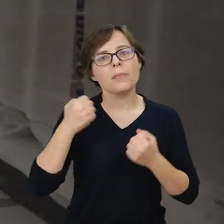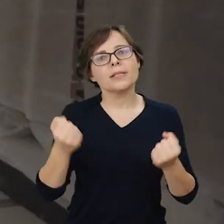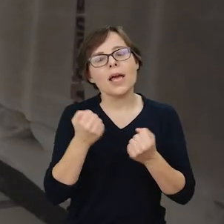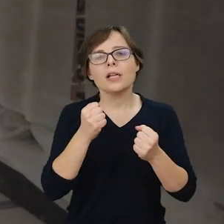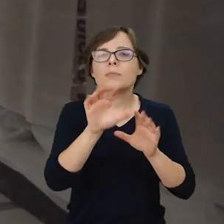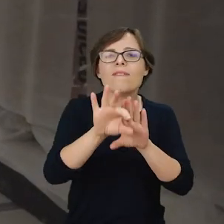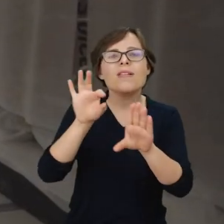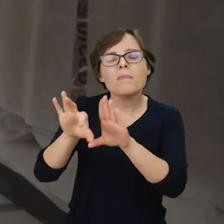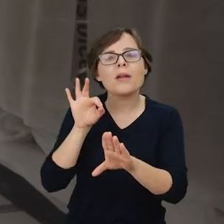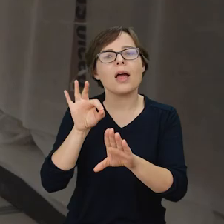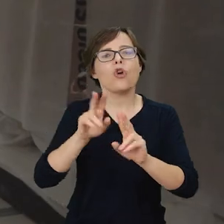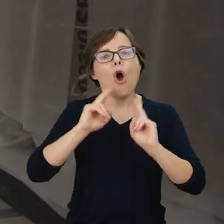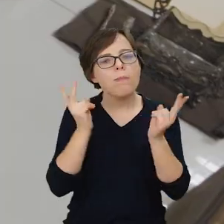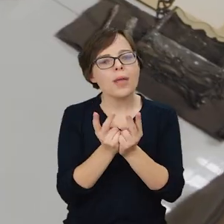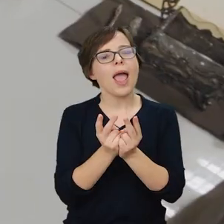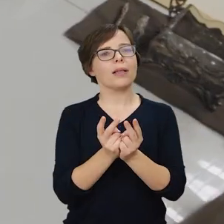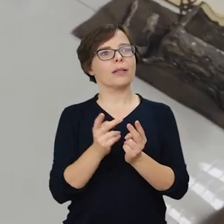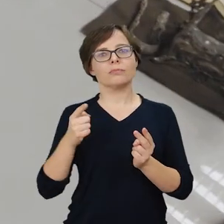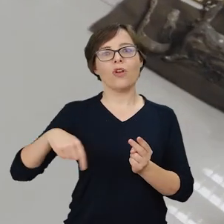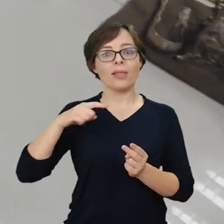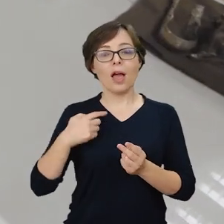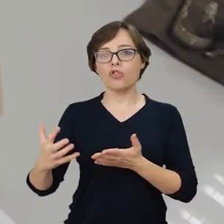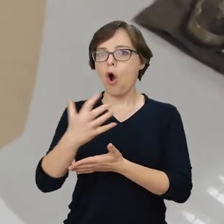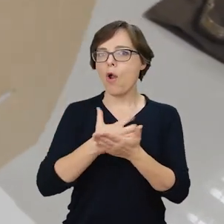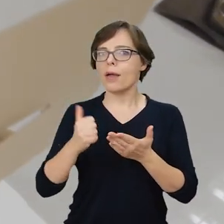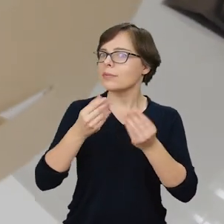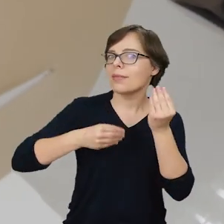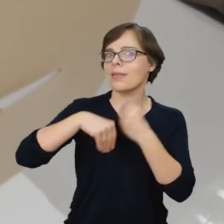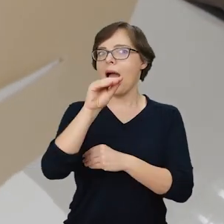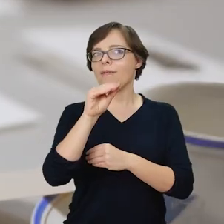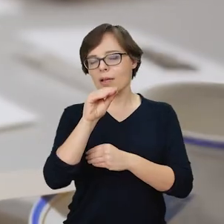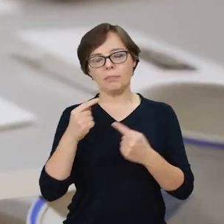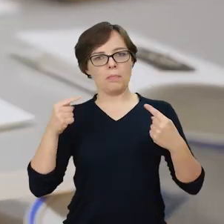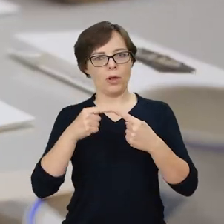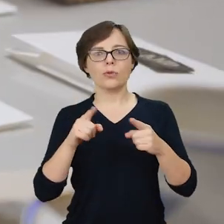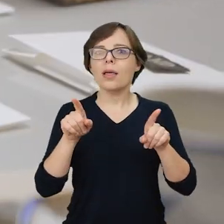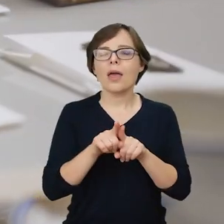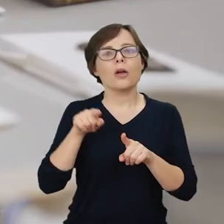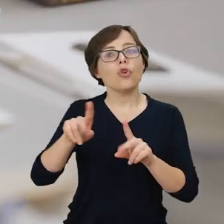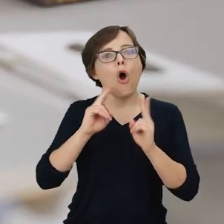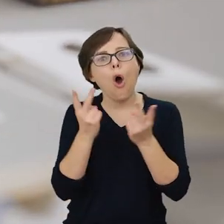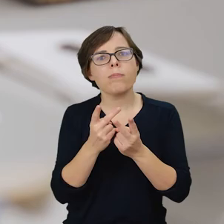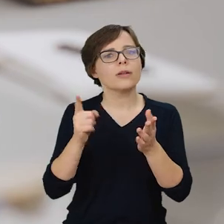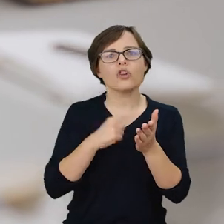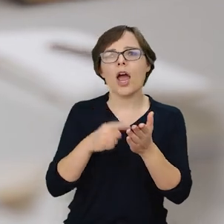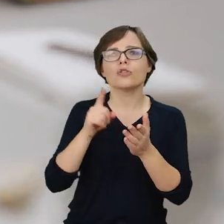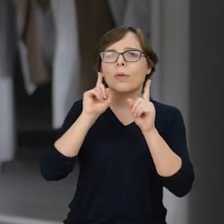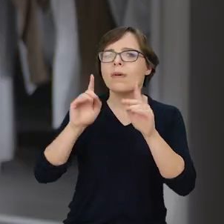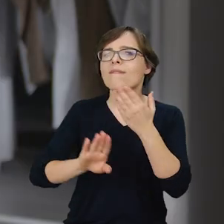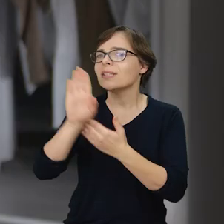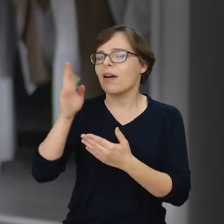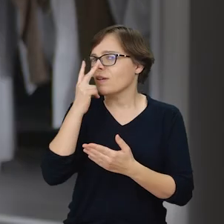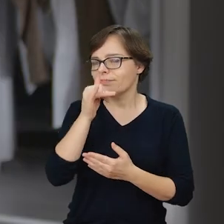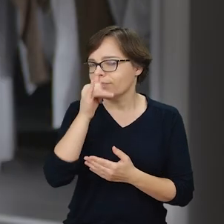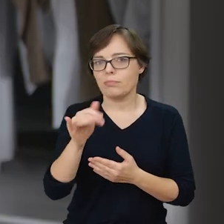Staraliśmy się znaleźć obiekty reprezentatywne dla naszej kolekcji, również takie często, których nie będzie można zobaczyć na wystawie muzealnej, ponieważ